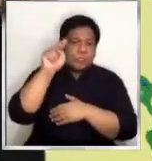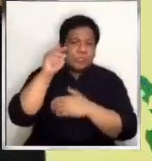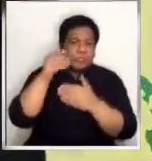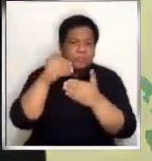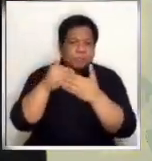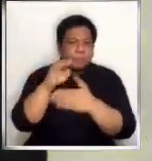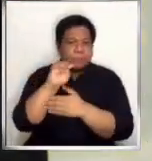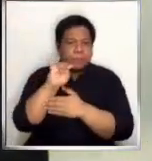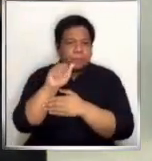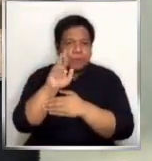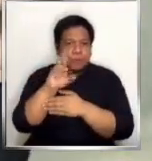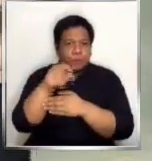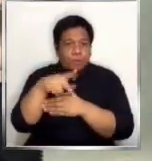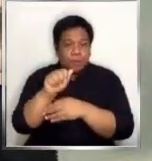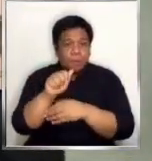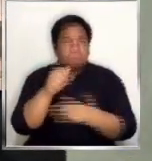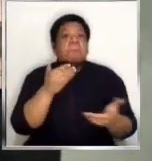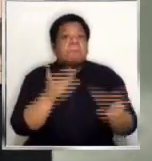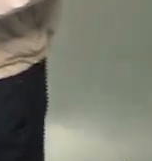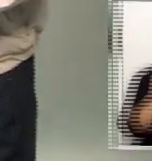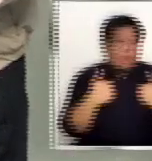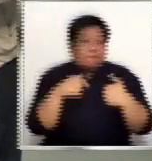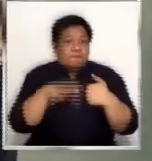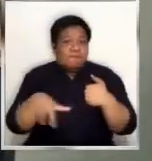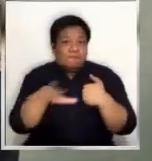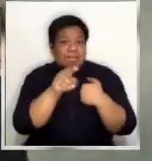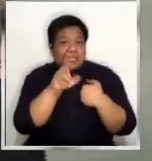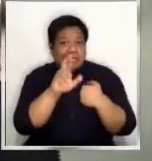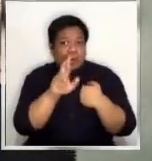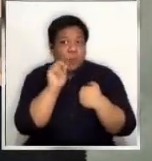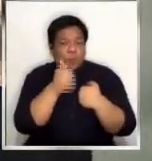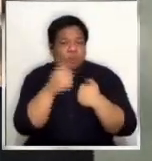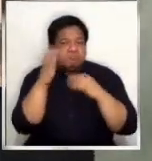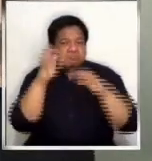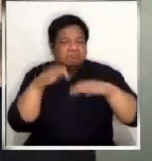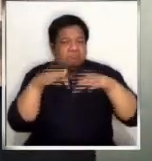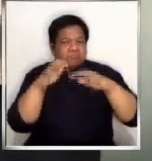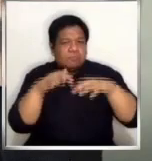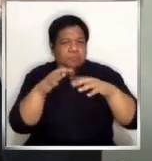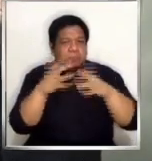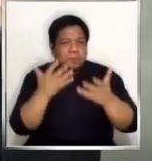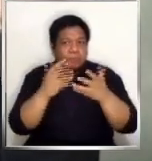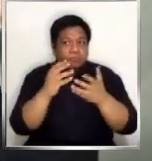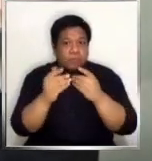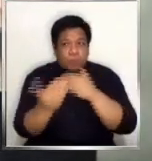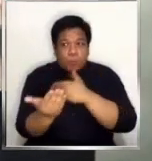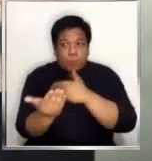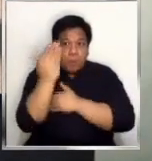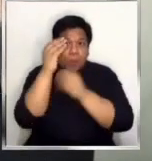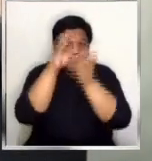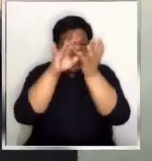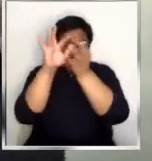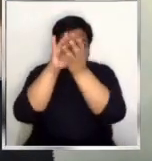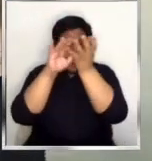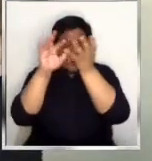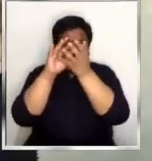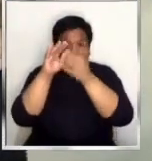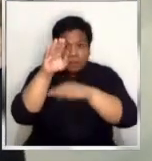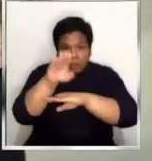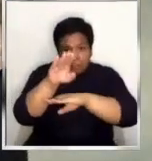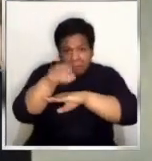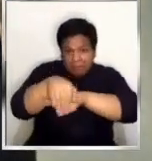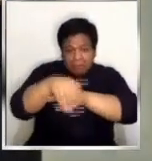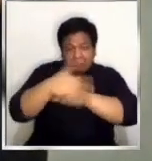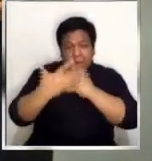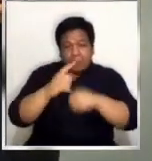May chance na rin muli yung ulan dito sa Metro Manila bukas, maulap sa umaga. At sa hapon at gabi, e nandyan po yung mga thunderstorm na kumisan,